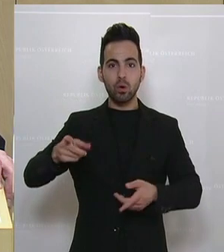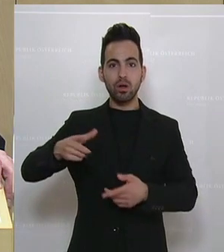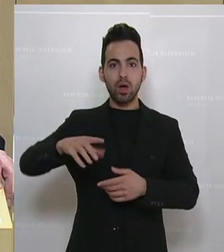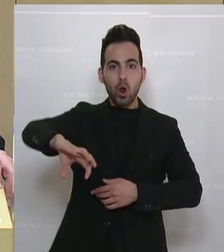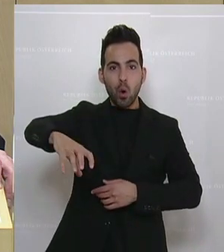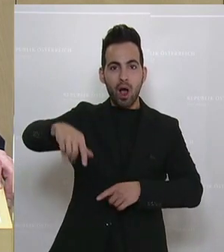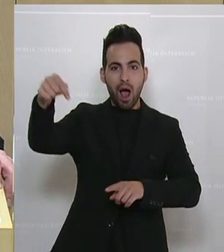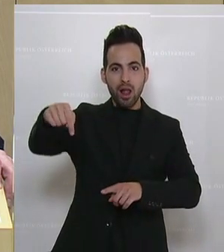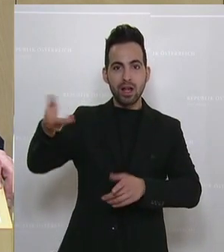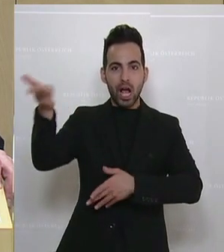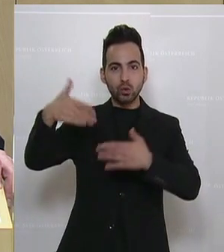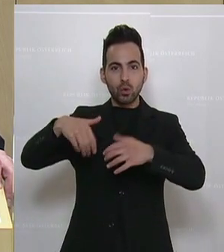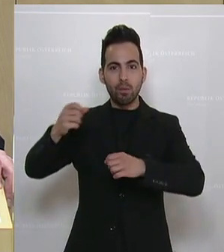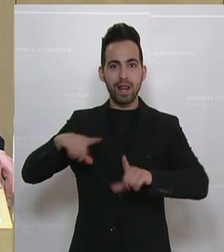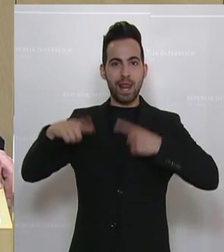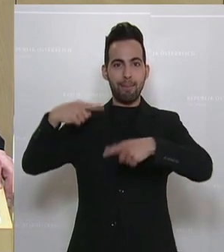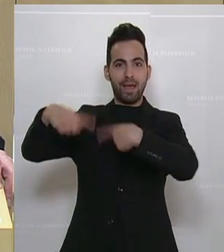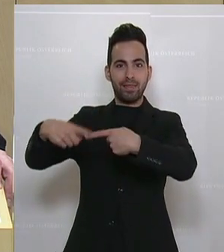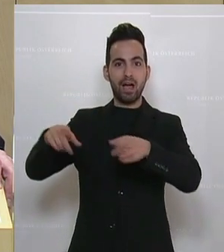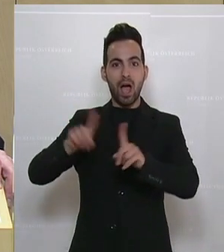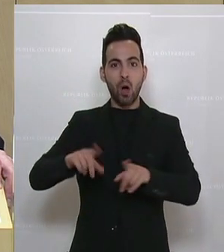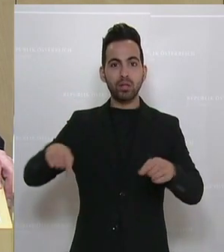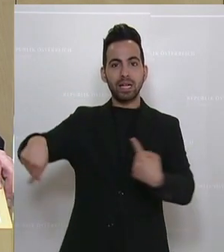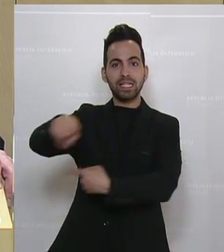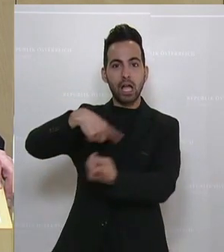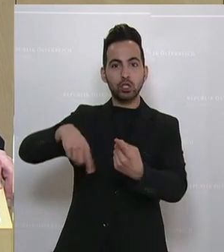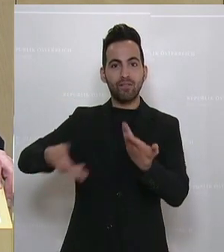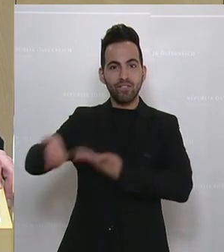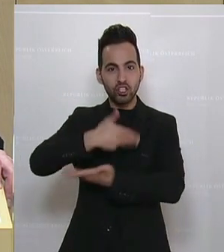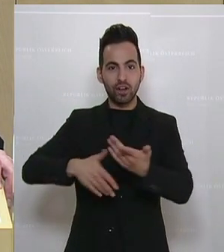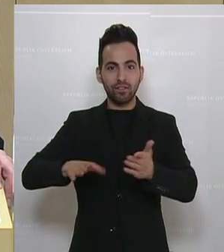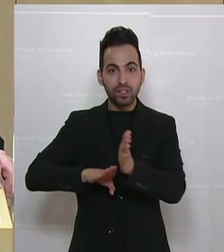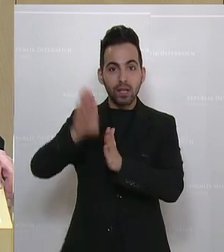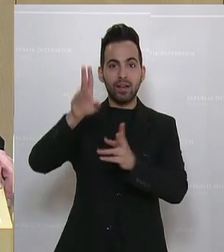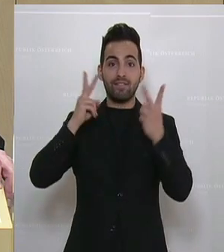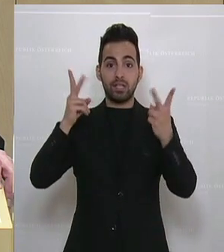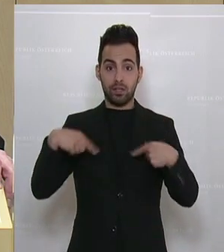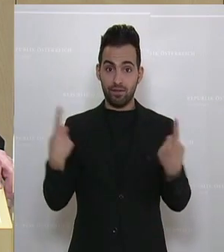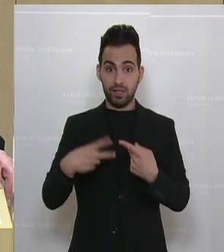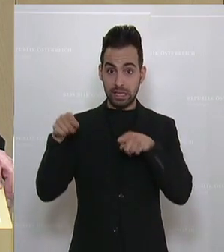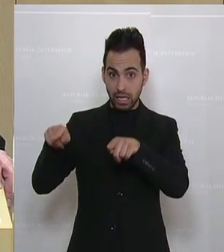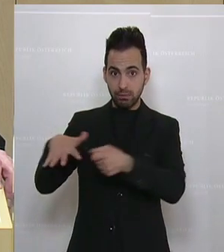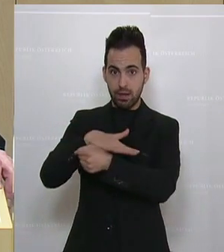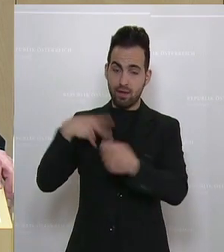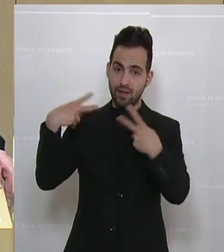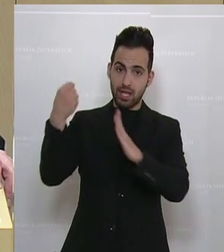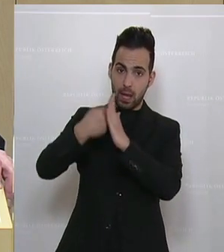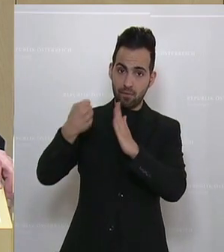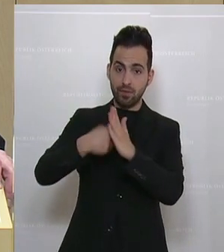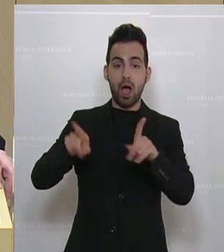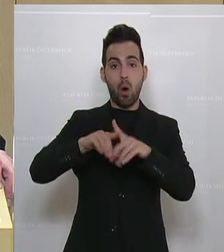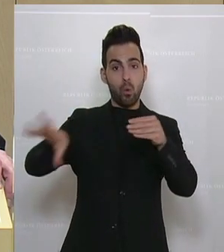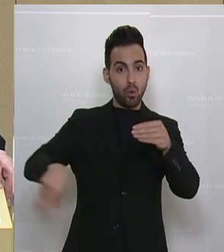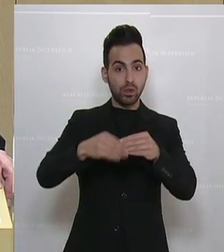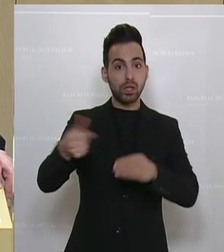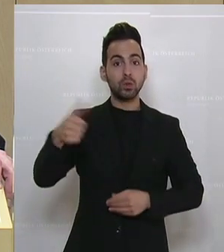lokale Gastronomie haben. Die ist auch für die Kreislaufwirtschaft wichtig und wir werden für das kämpfen. Was man dazu sagen